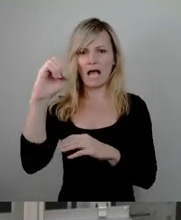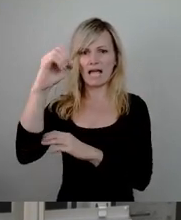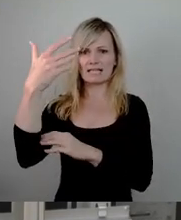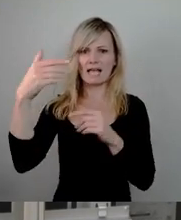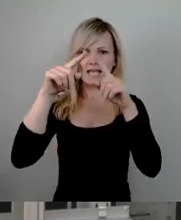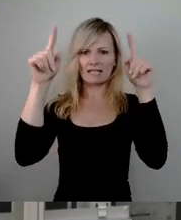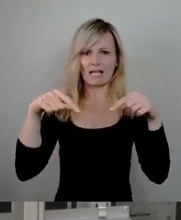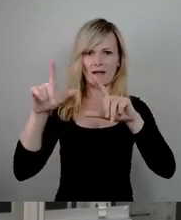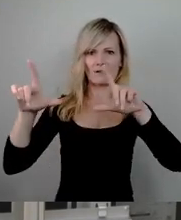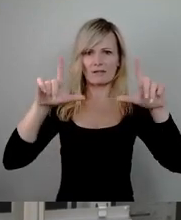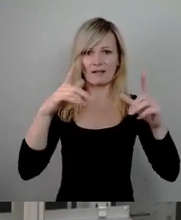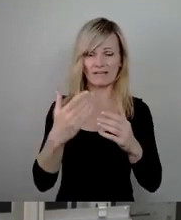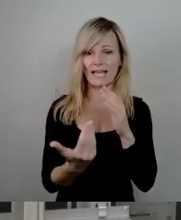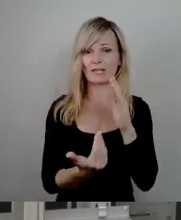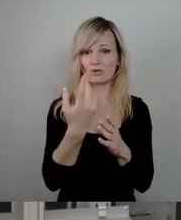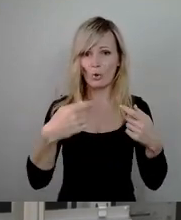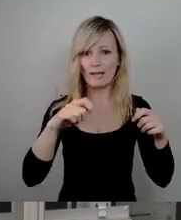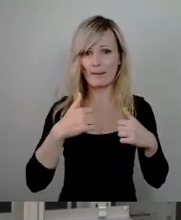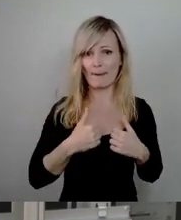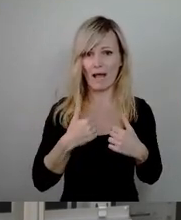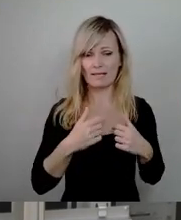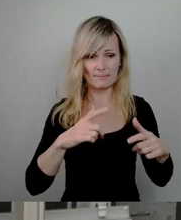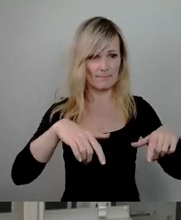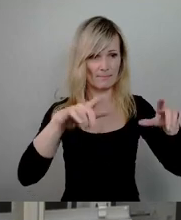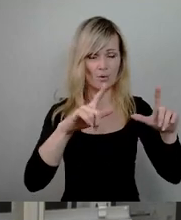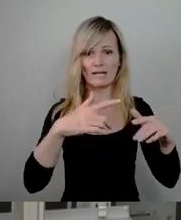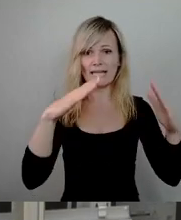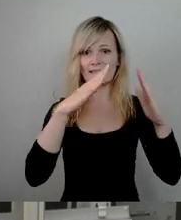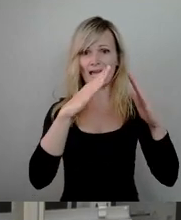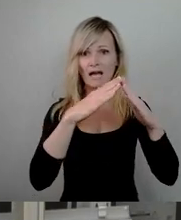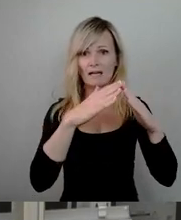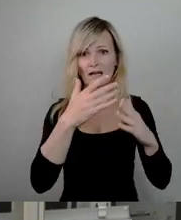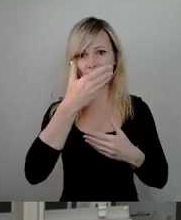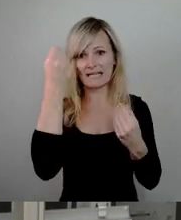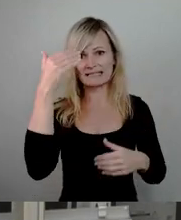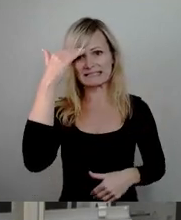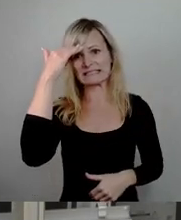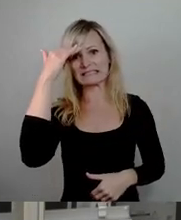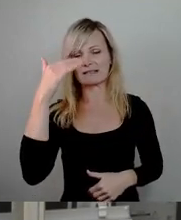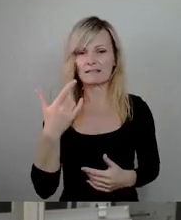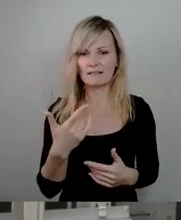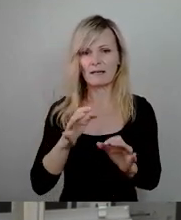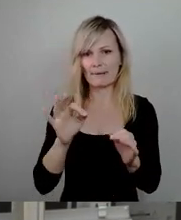Grund ist mir lieber so ein altes Bad, was dann mal saniert wurde, lieber. Also aus dem Grund stimmen wir dem Antrag zu.